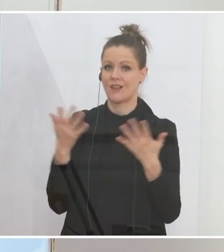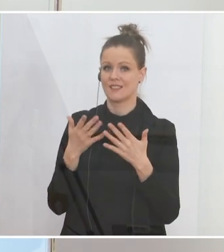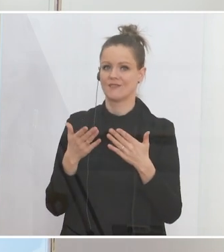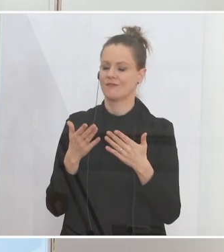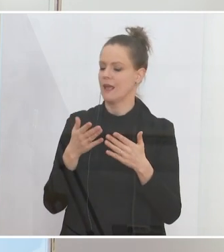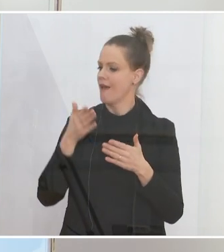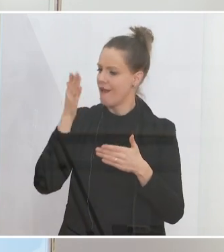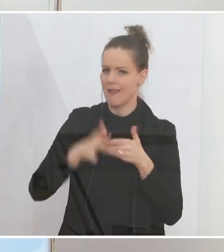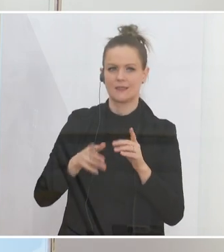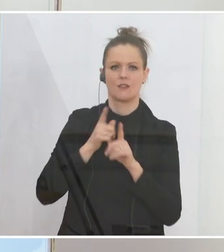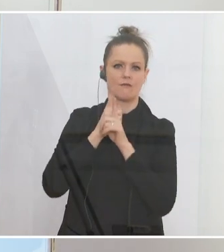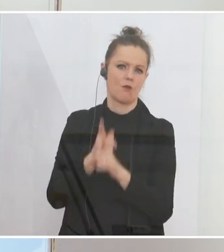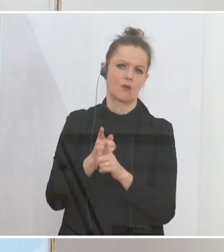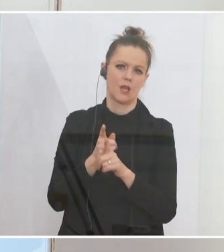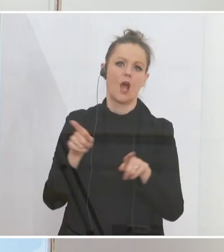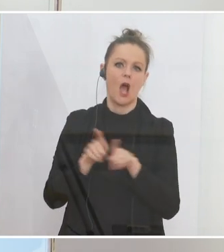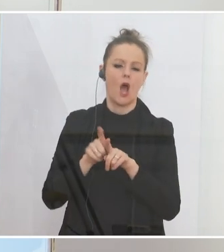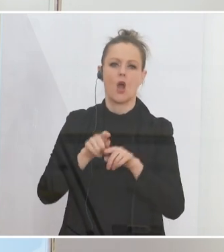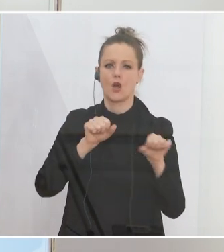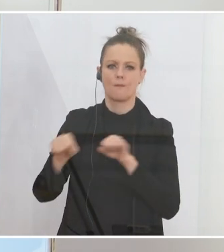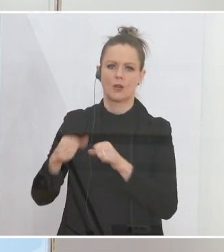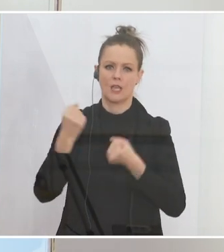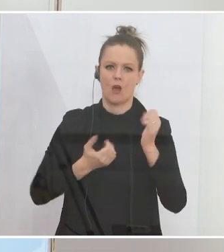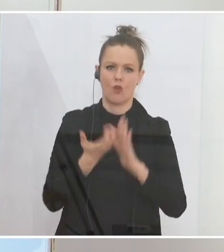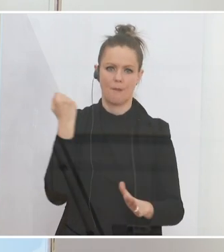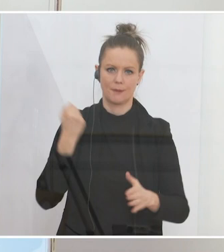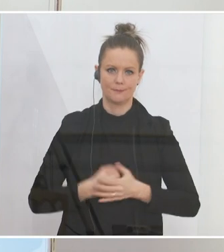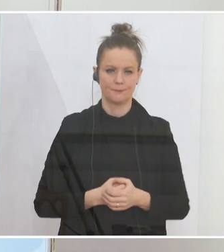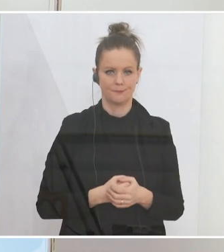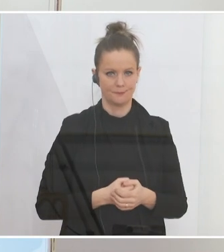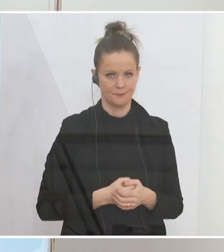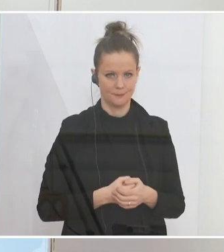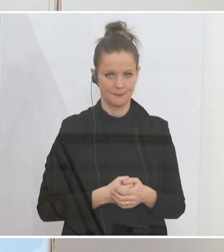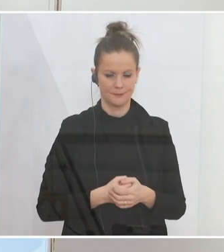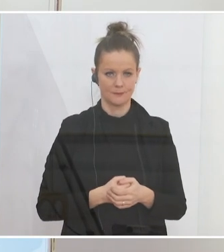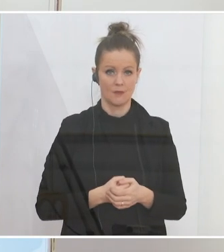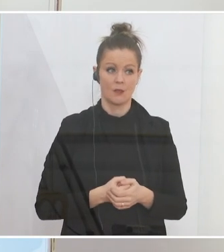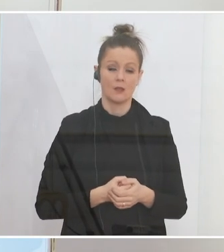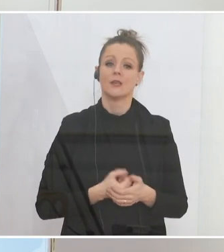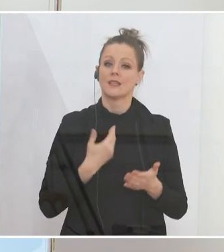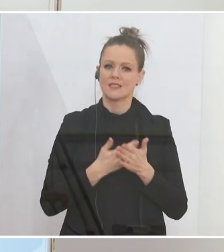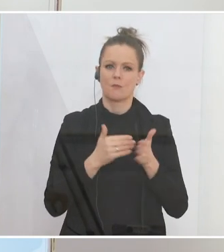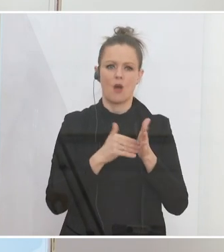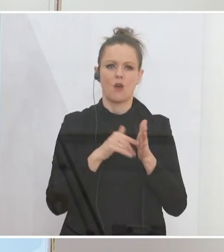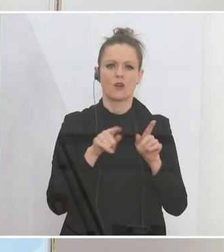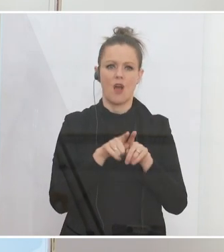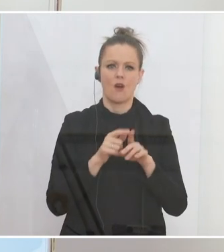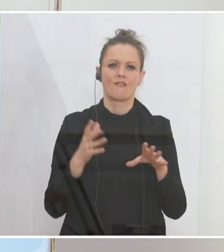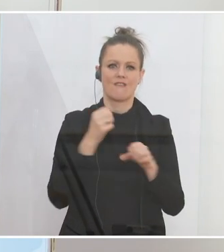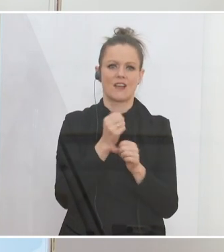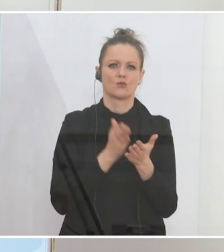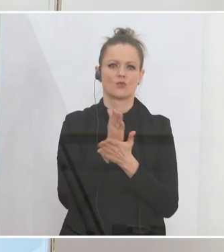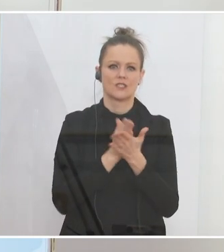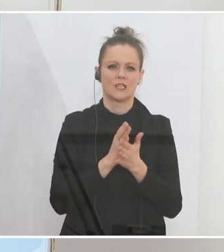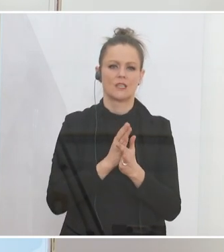letzter Konsequenz, mit der Möglichkeit der Beschlagnahme. Die Beschlagnahme und deswegen war es uns auch wichtiger, Gutachten vom Verfassungsdienst einzuholen,